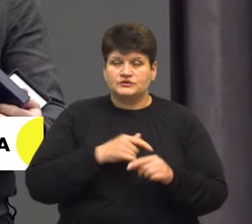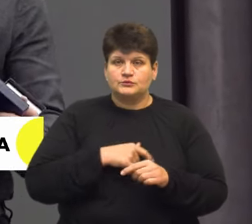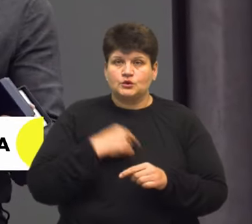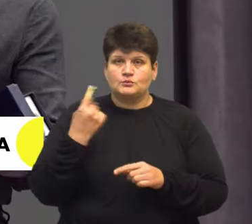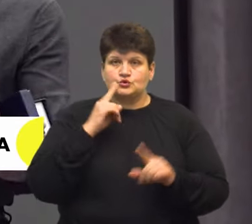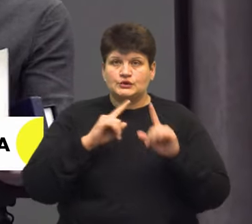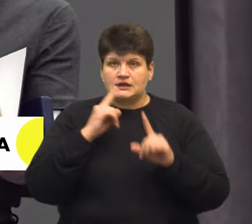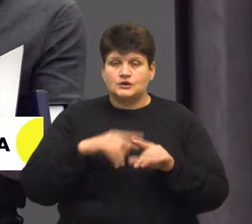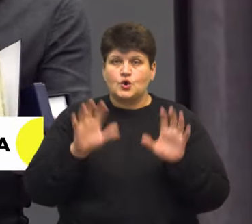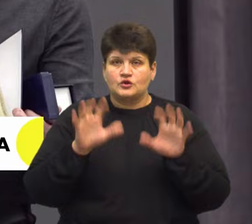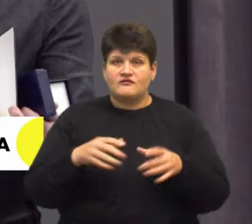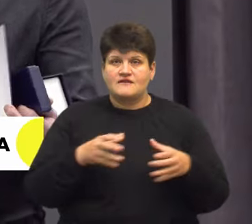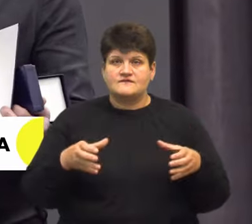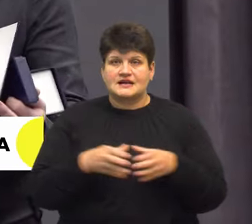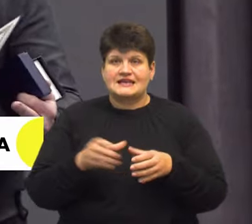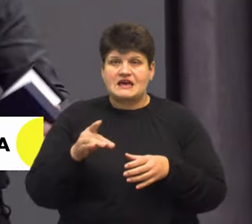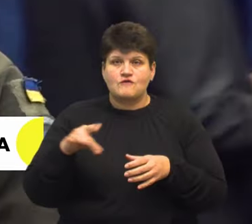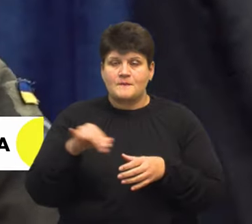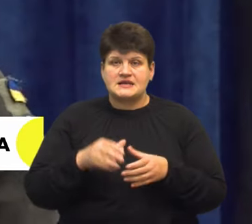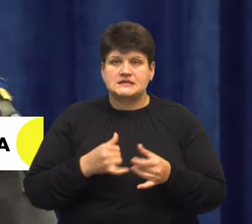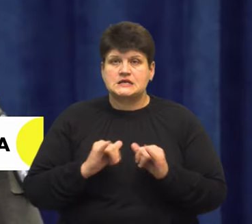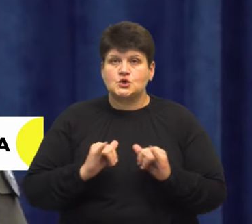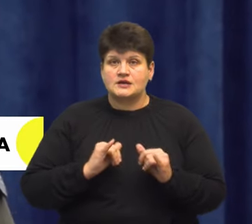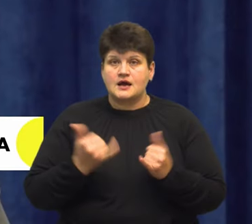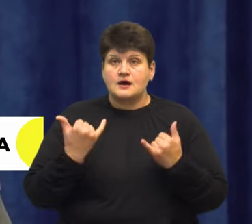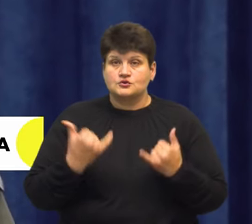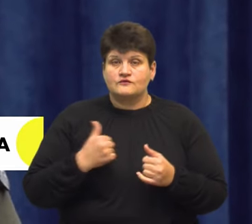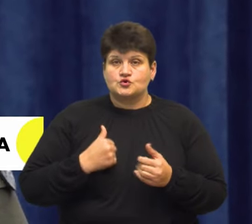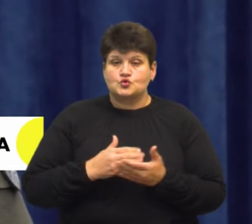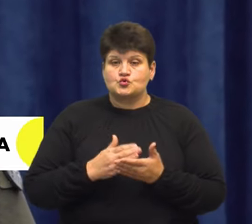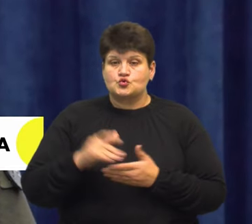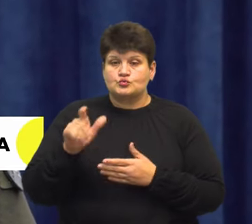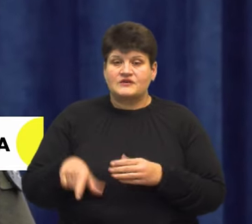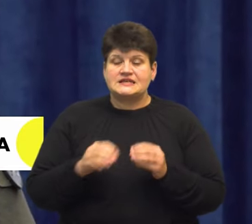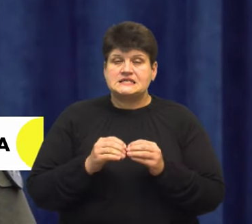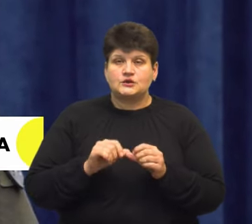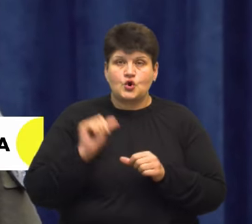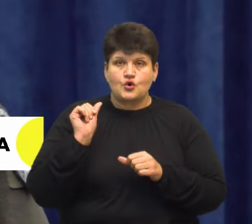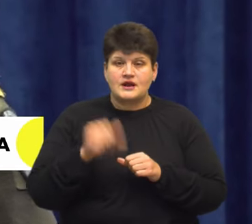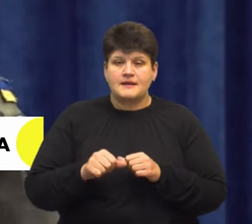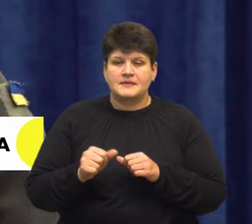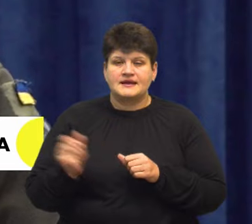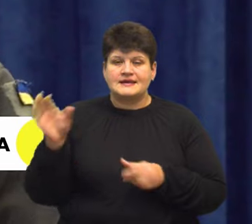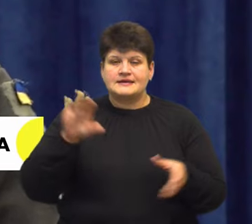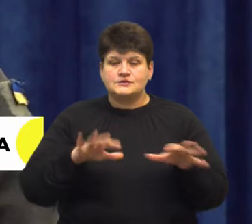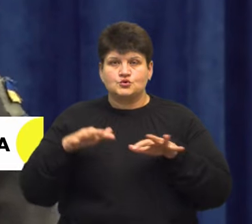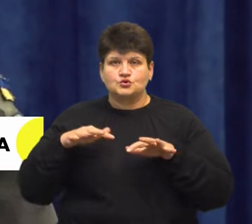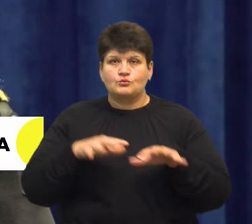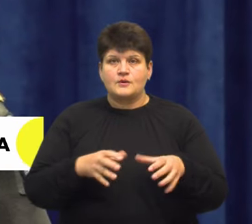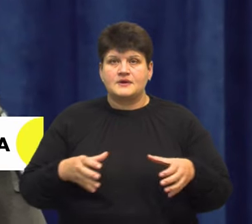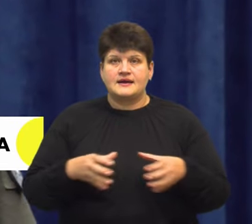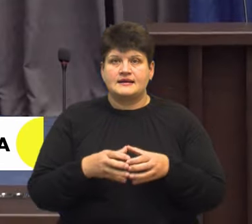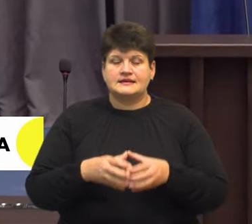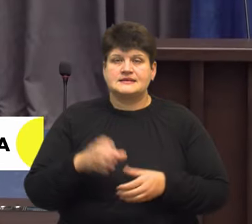ради, голова фракції «Європейська Солідарність», а сьогодні військовослужбовець 10-ї кремої гірсько-штурмової бригади «Едельвейс»